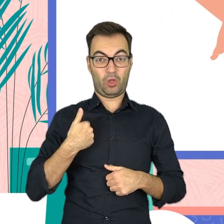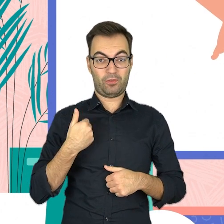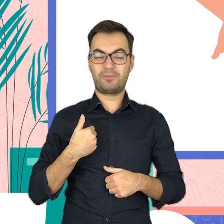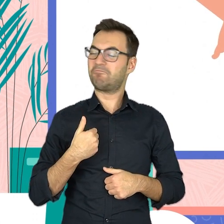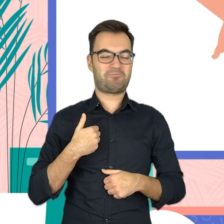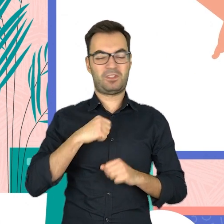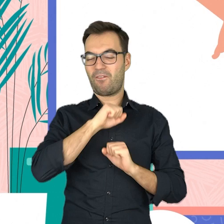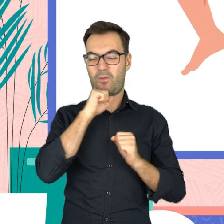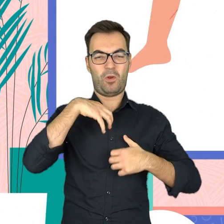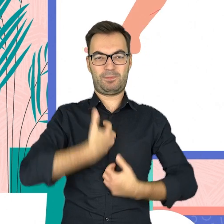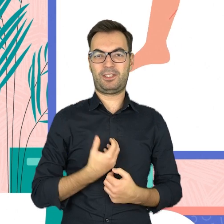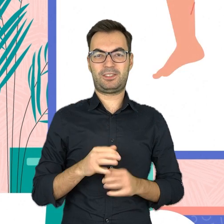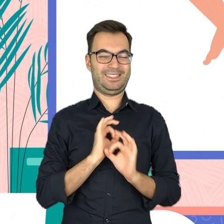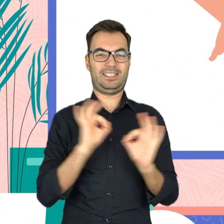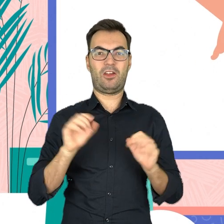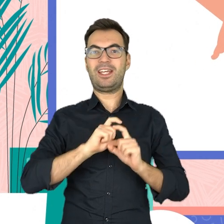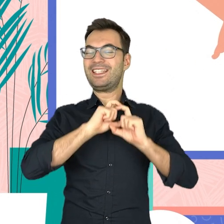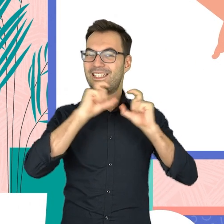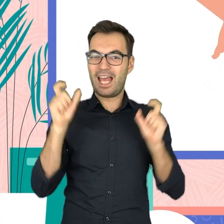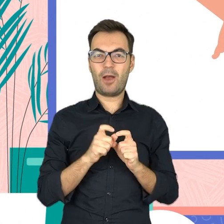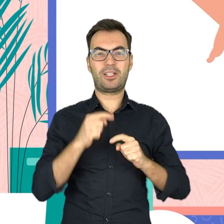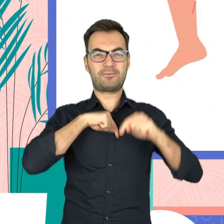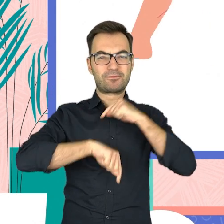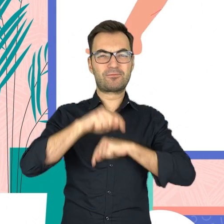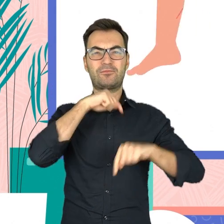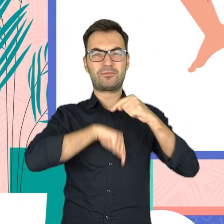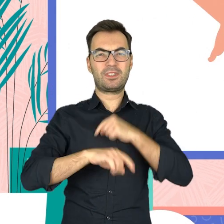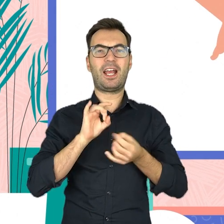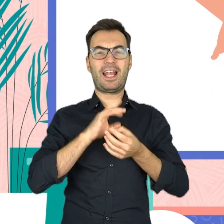nigdy się nie męczy i cały czas musi pompować krew.